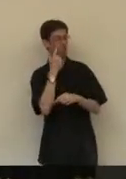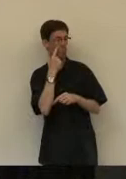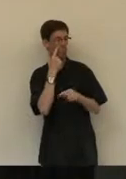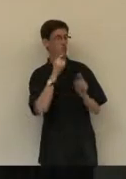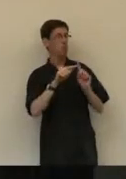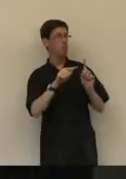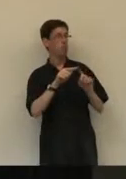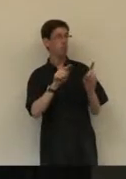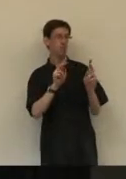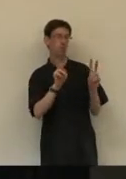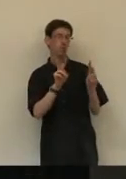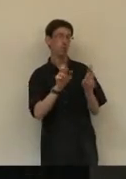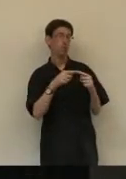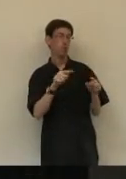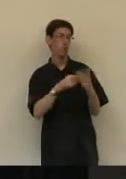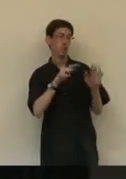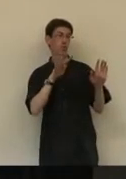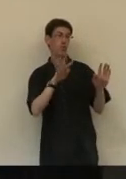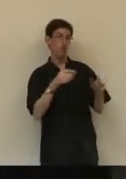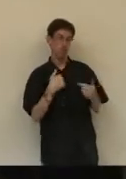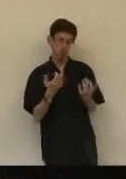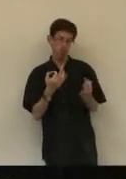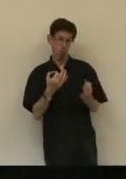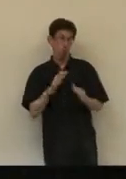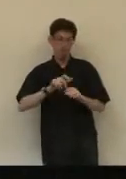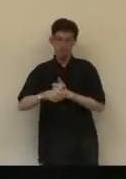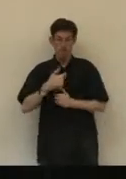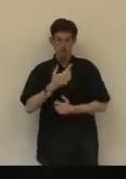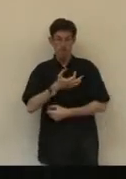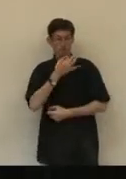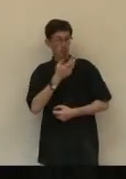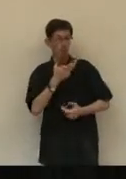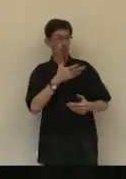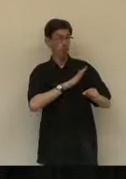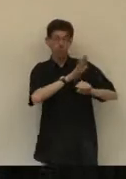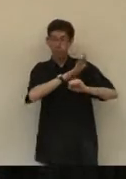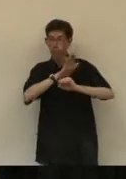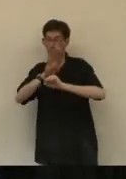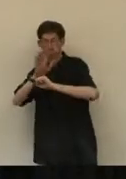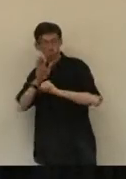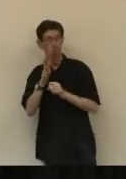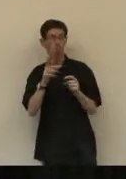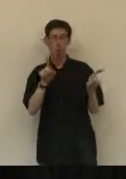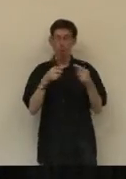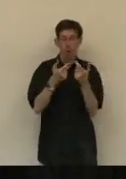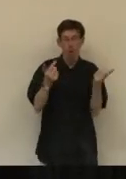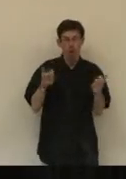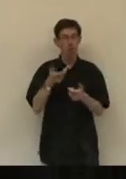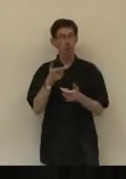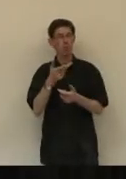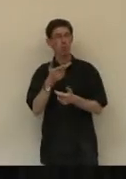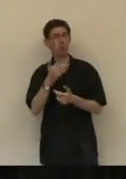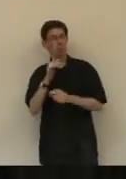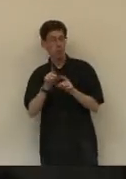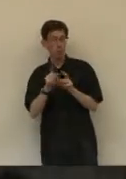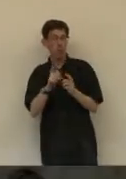Instrumentale au Victoire de la Musique 2009. Voilà, c'est ce qui me permet de faire encore plus de concerts qu'avant et en